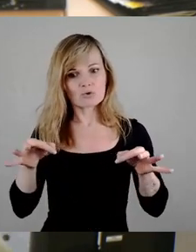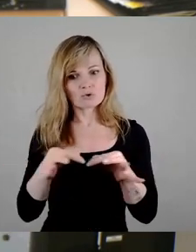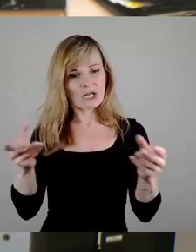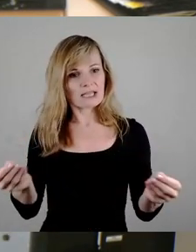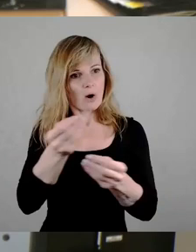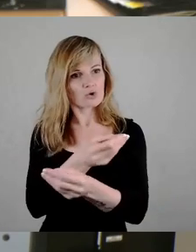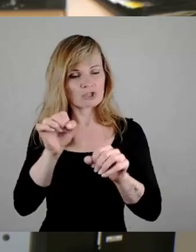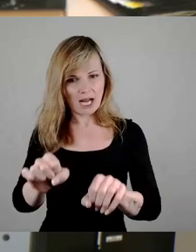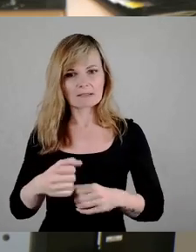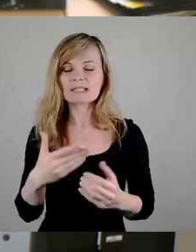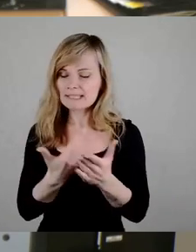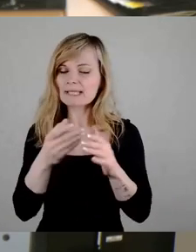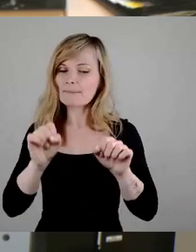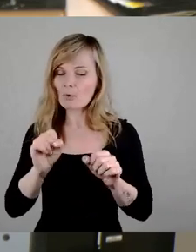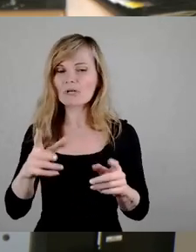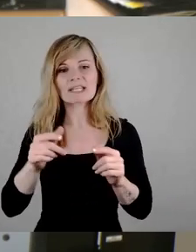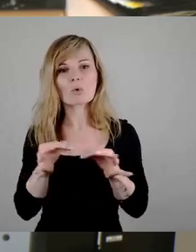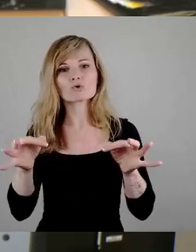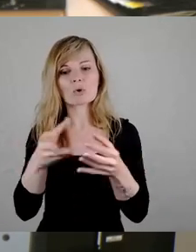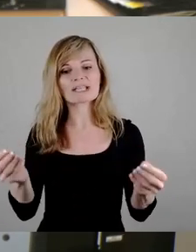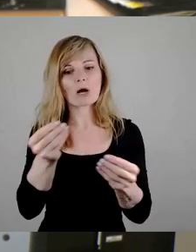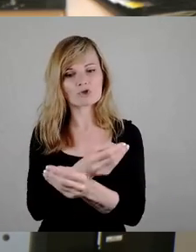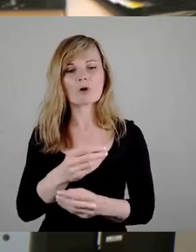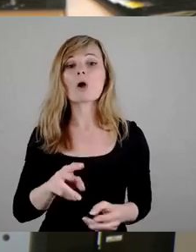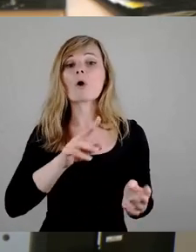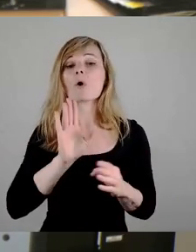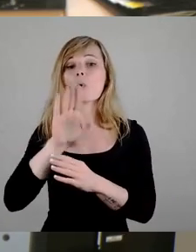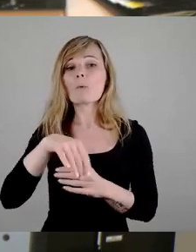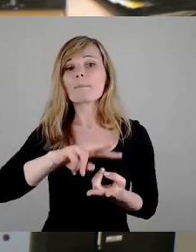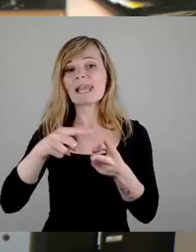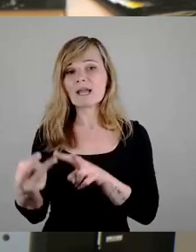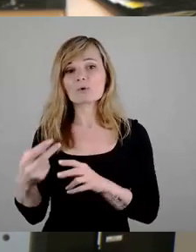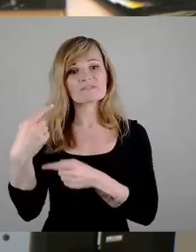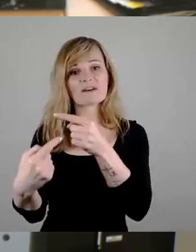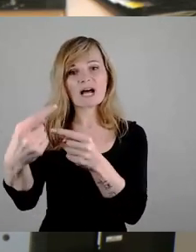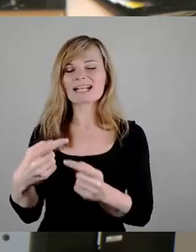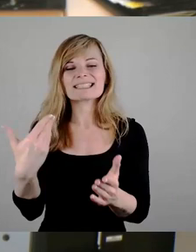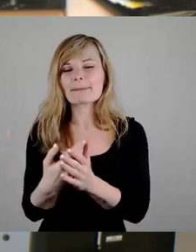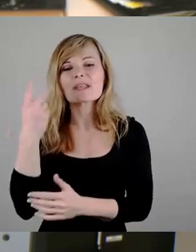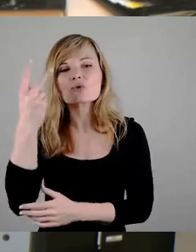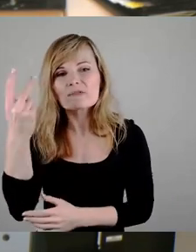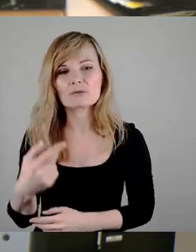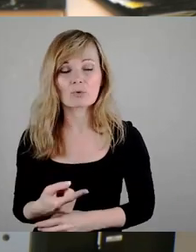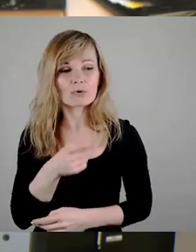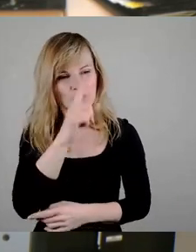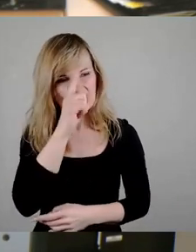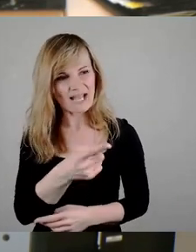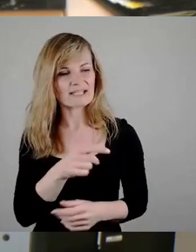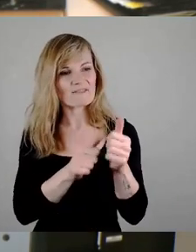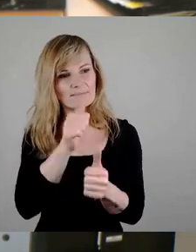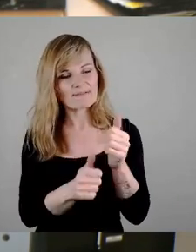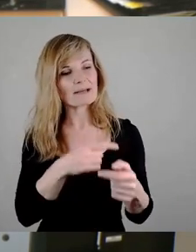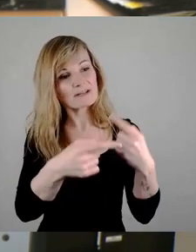tauschen. Und ein Umlegungsverfahren wird es sowieso geben. Das wissen Sie ja auch, weil Sie dabei waren beim Wettbewerbsverfahren und weil Sie wissen,